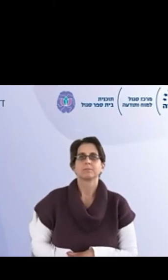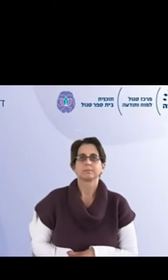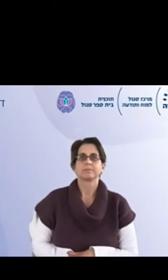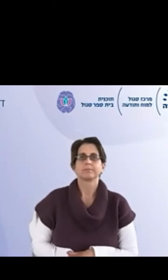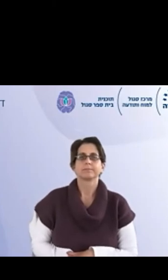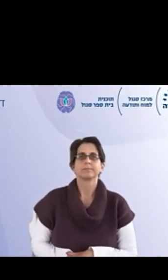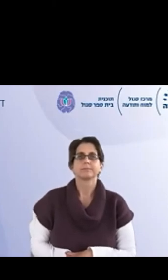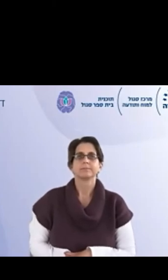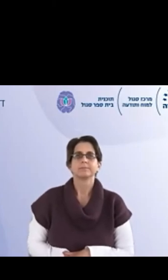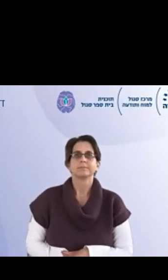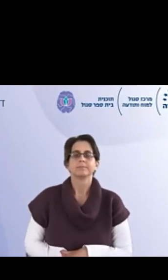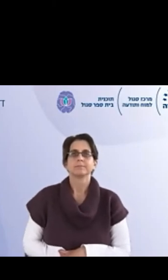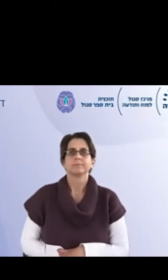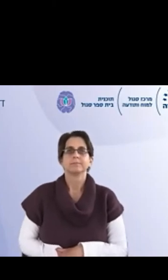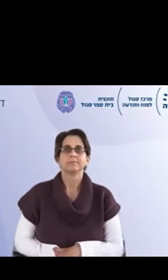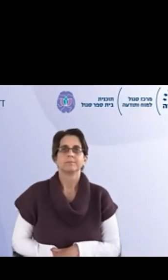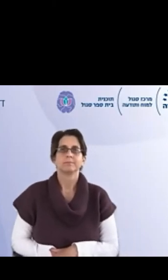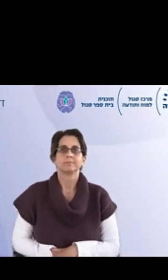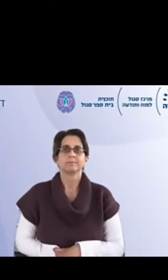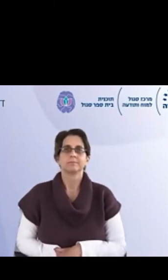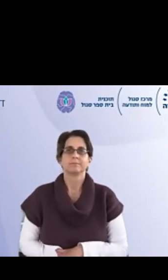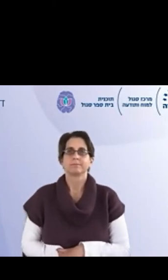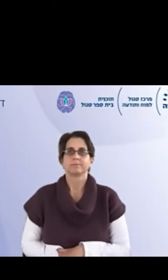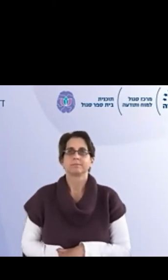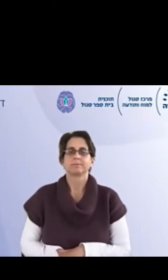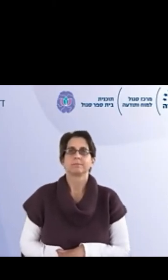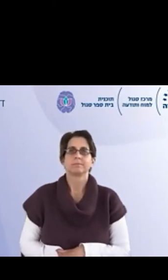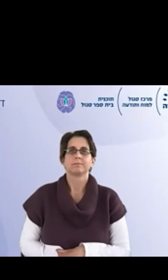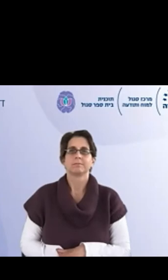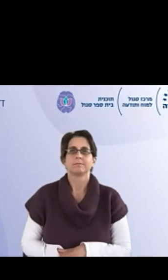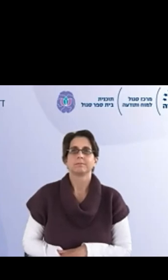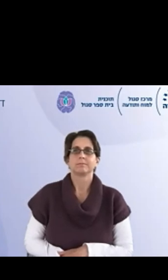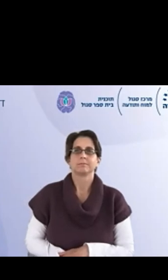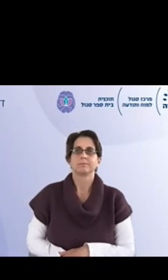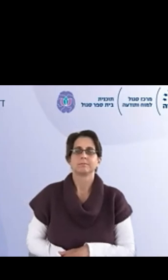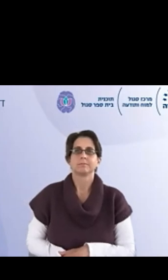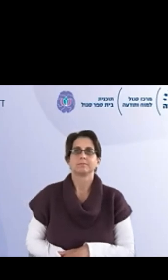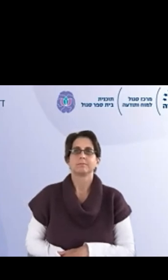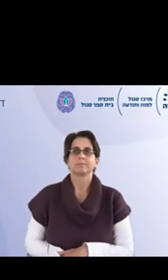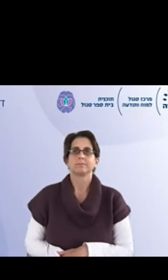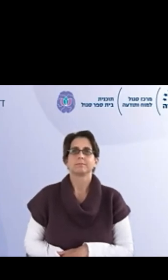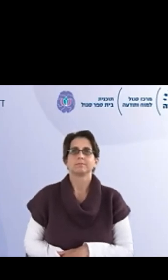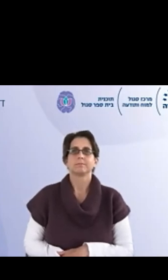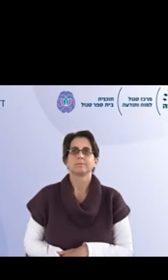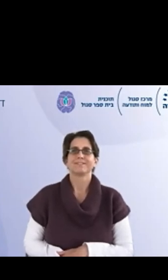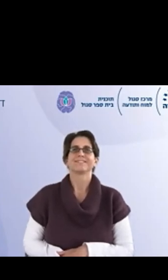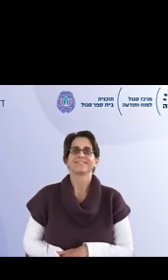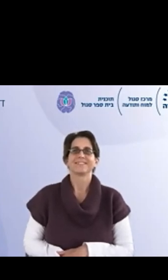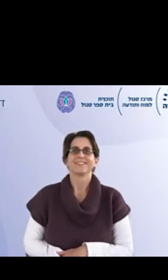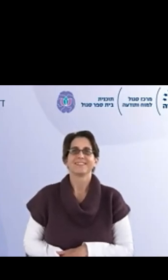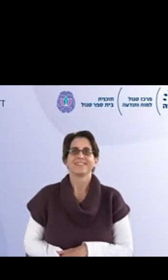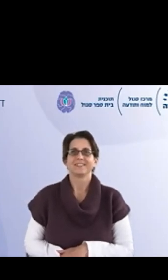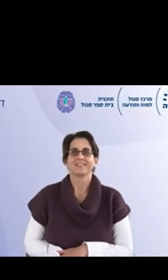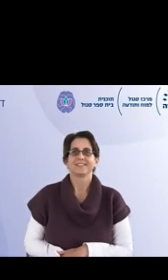לתהליך בצורה מאוד, העמוקה השנה, הצלחנו לעשות צילום רנדגן לבית הספר